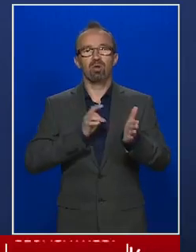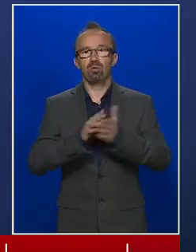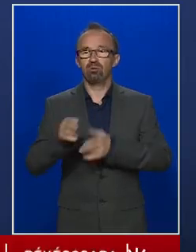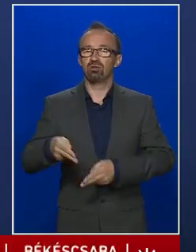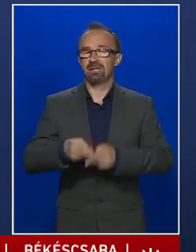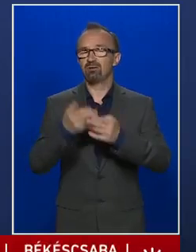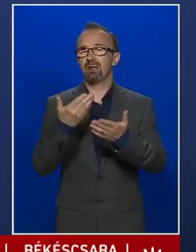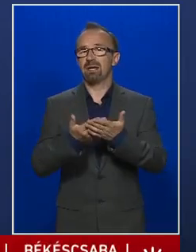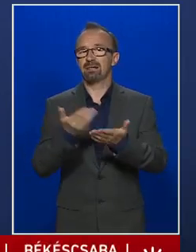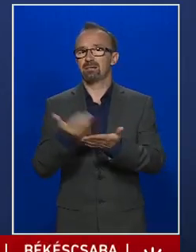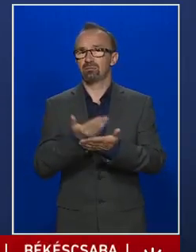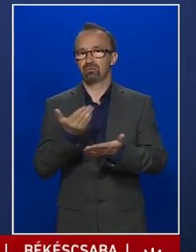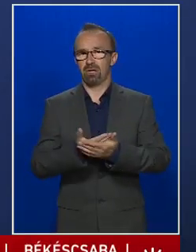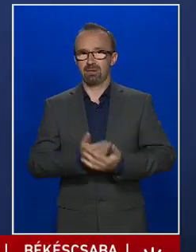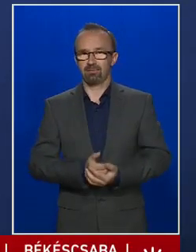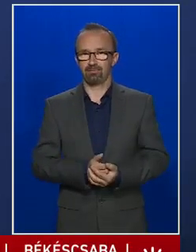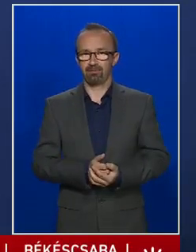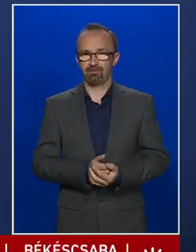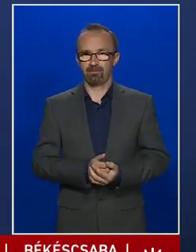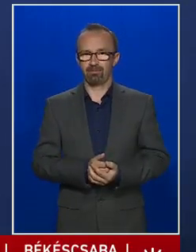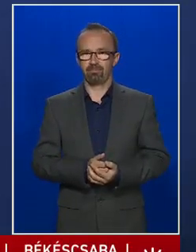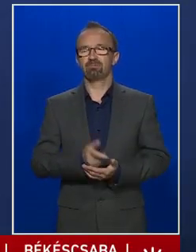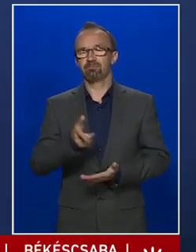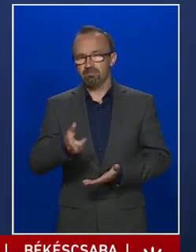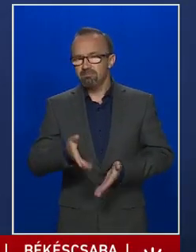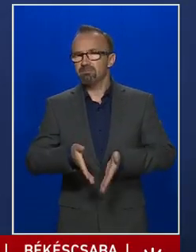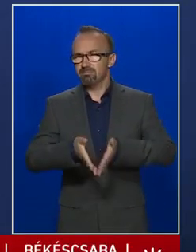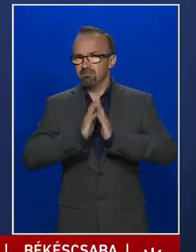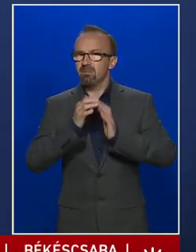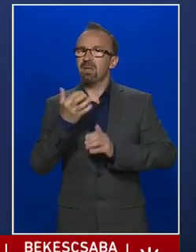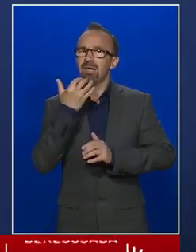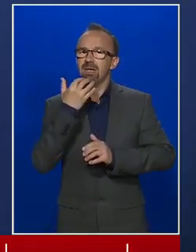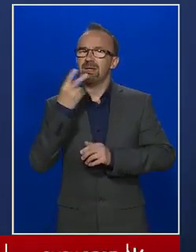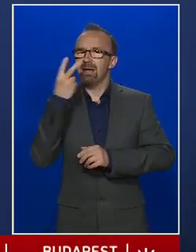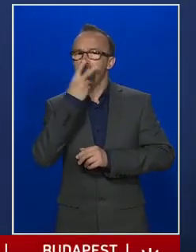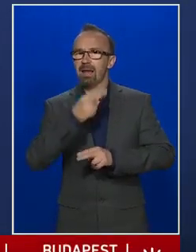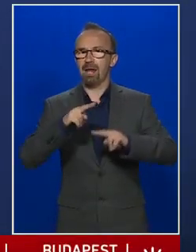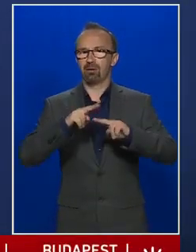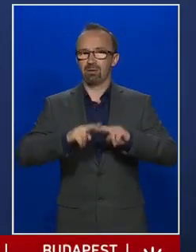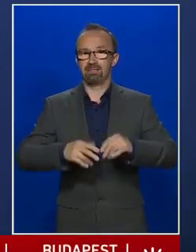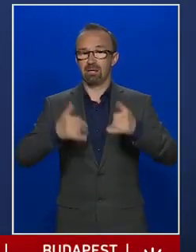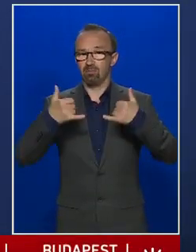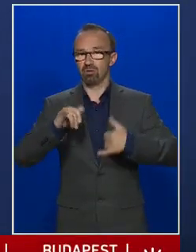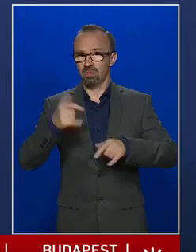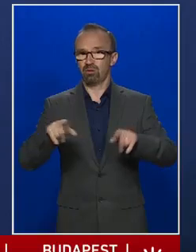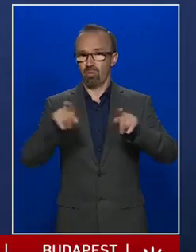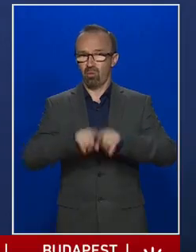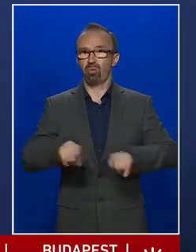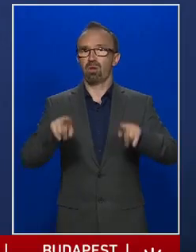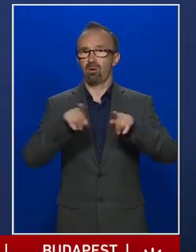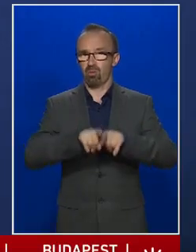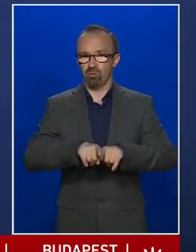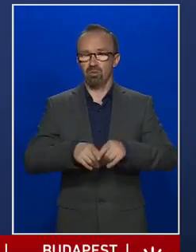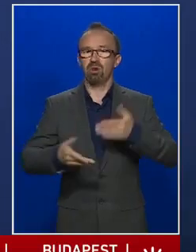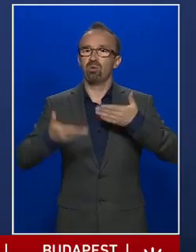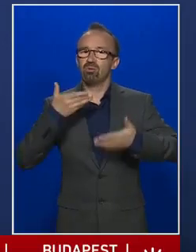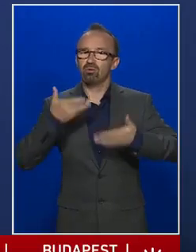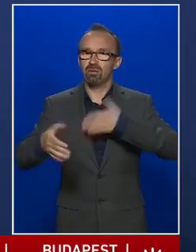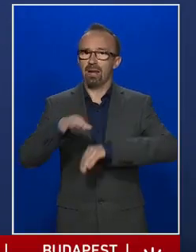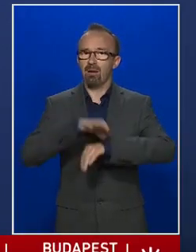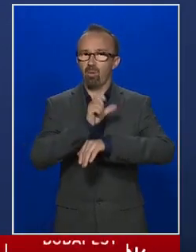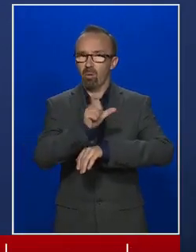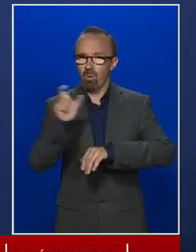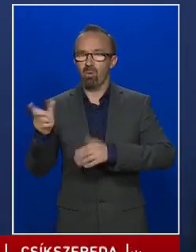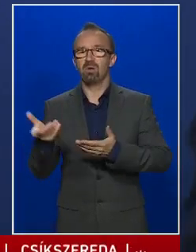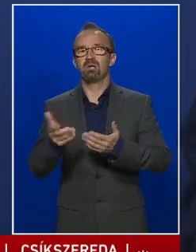segítségre van szükség. Ehhez vegyék igénybe az ellátórendszert most is, ugyanúgy konzultáljanak,